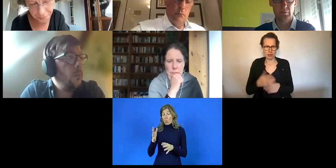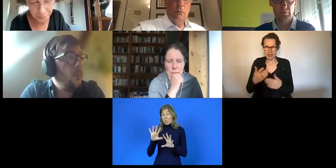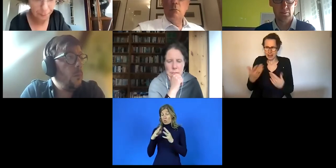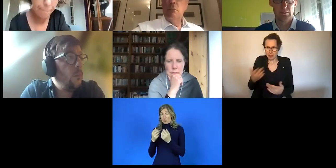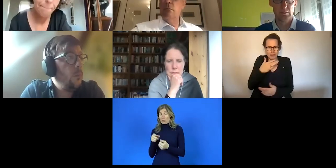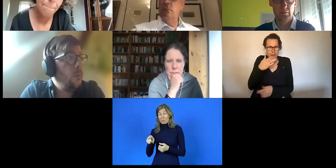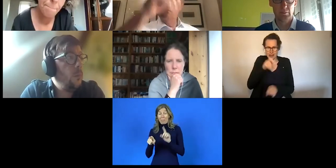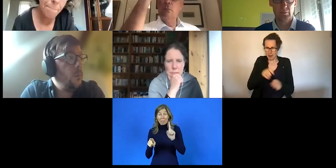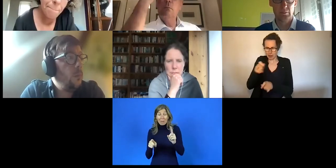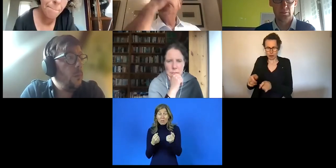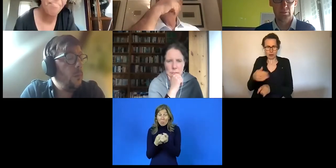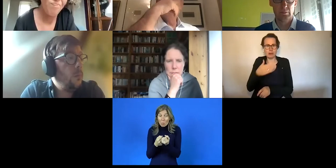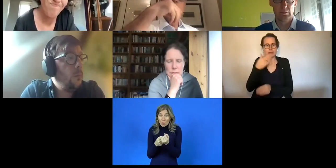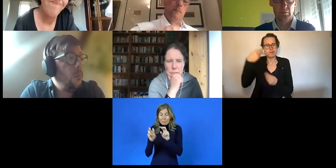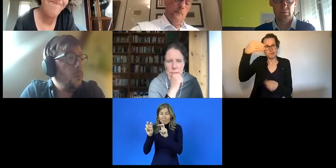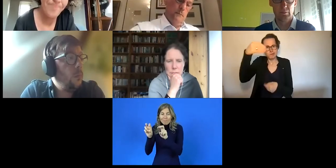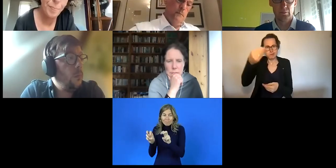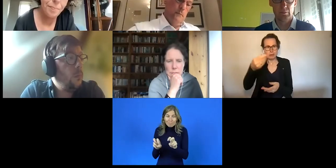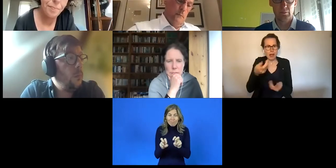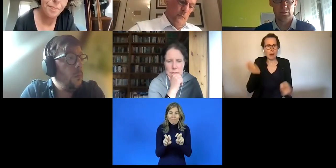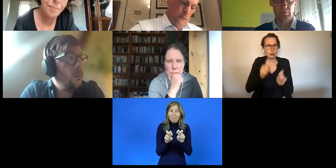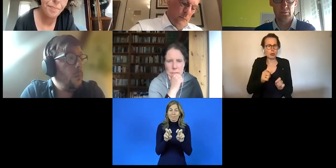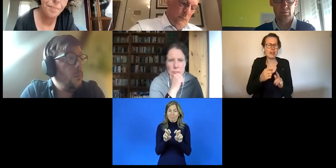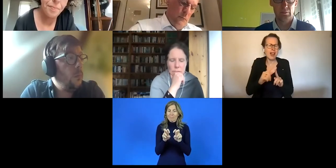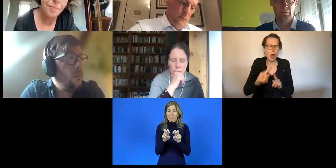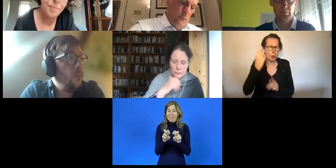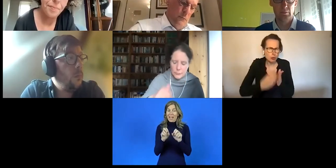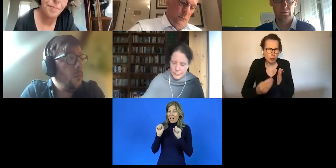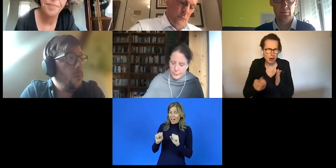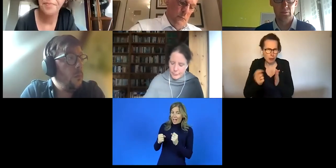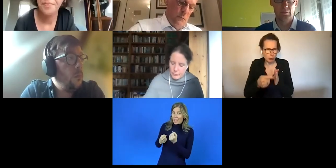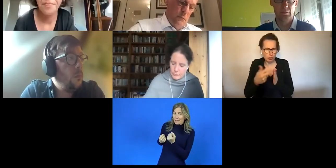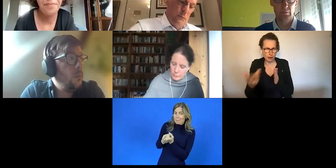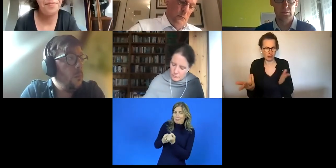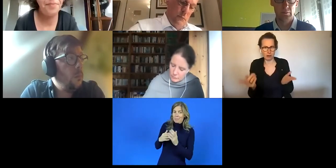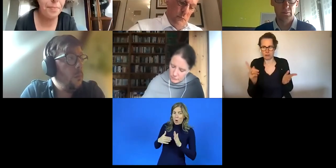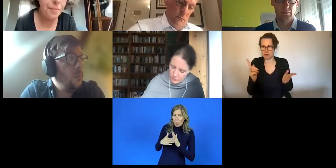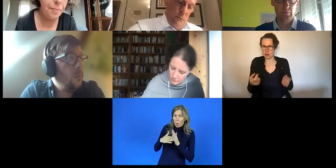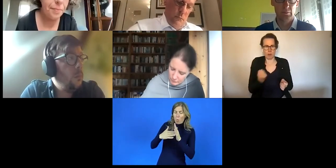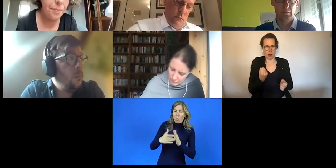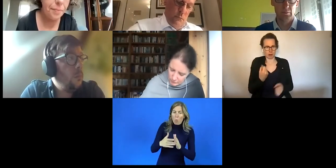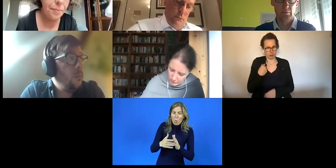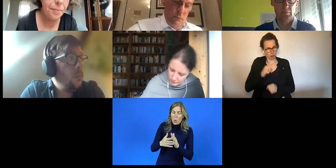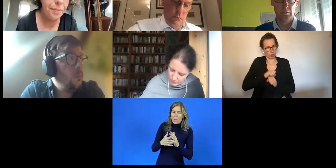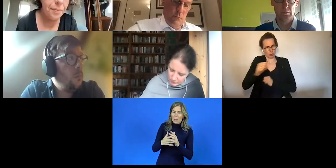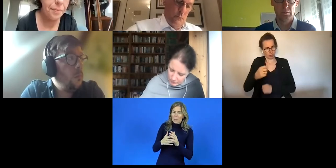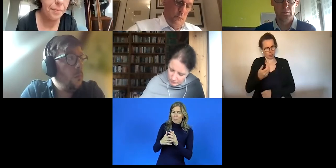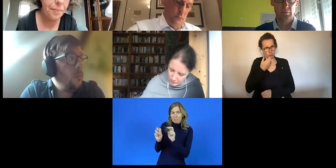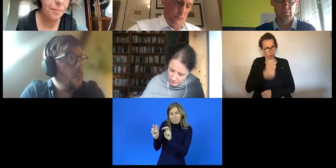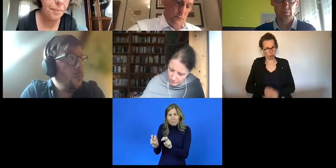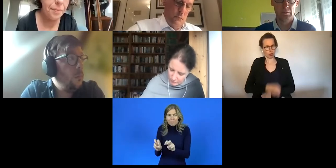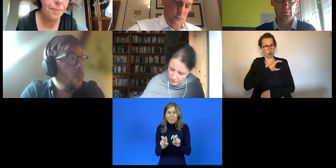den Abschluss, so den Hauptschulabschluss oder was es auch alles gibt. Was kann man dagegen tun, dass auch diese Menschen die Chancen bekommen,